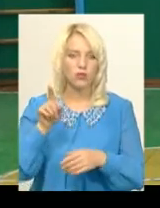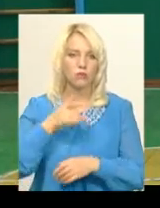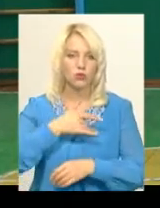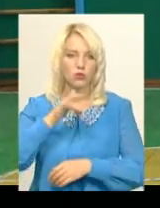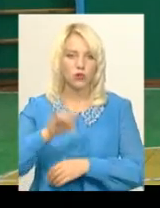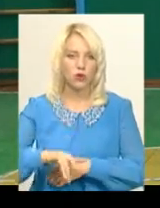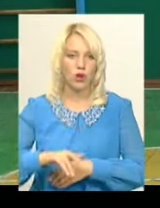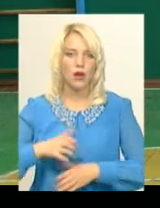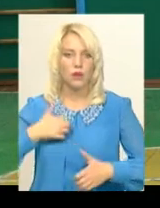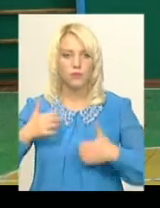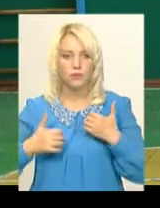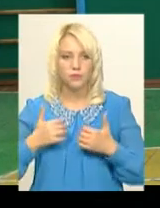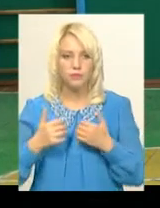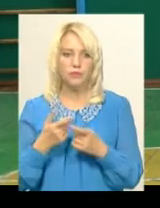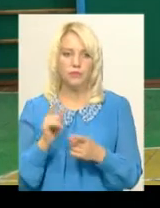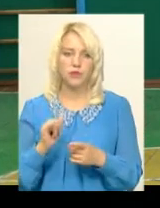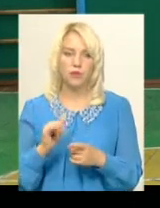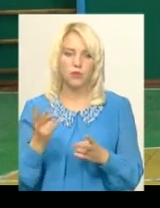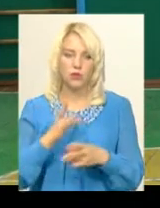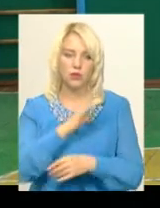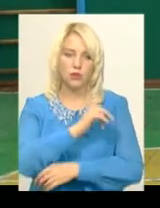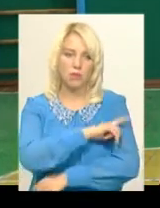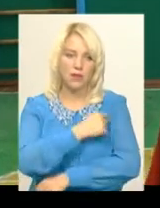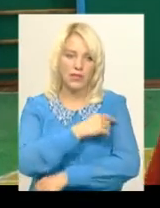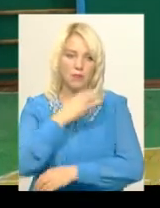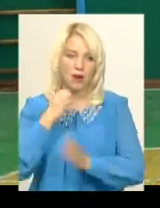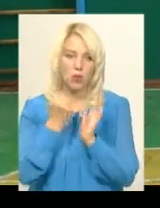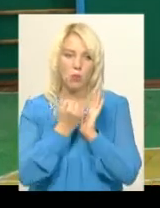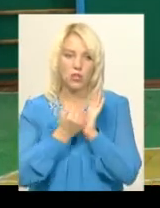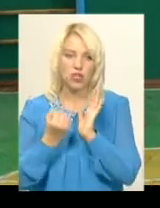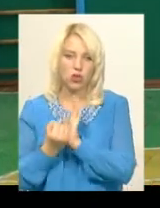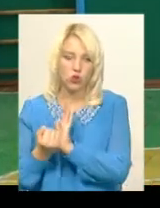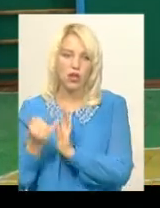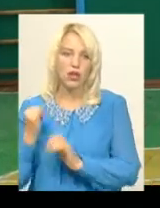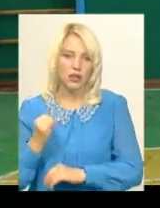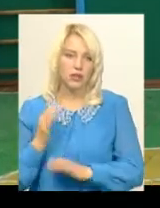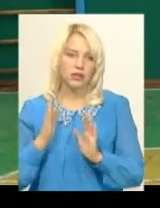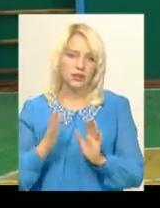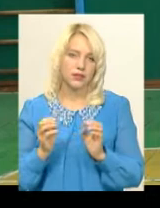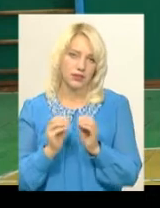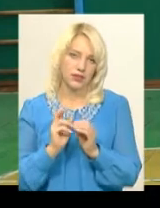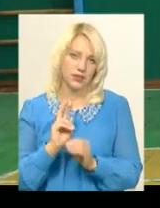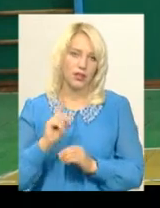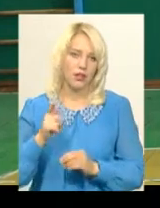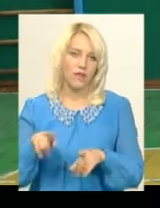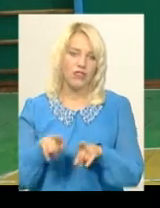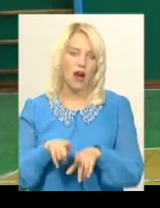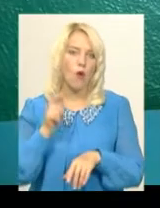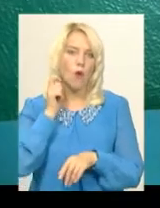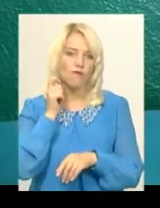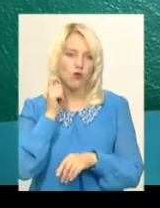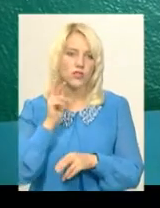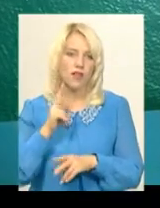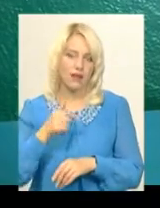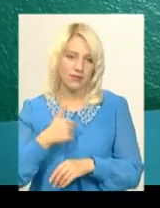страхуються, дуже повинно бути медичних печатів багато і тільки 10 кілограмів в такому возрасті, як я.